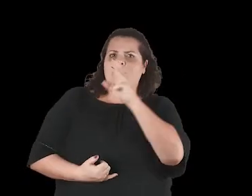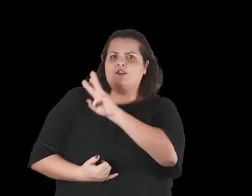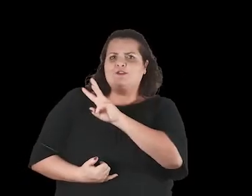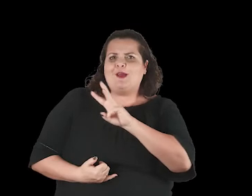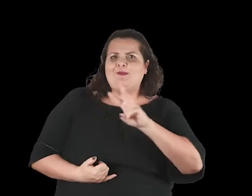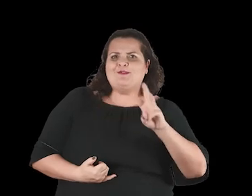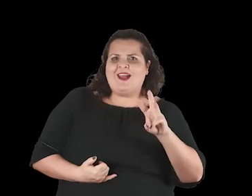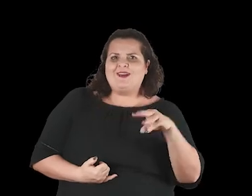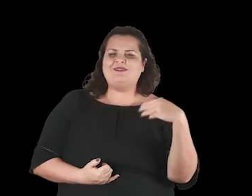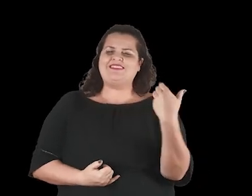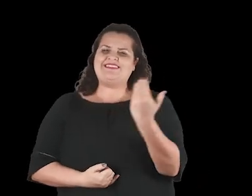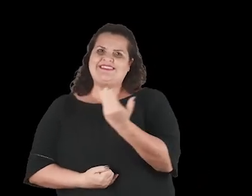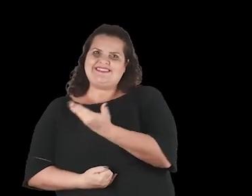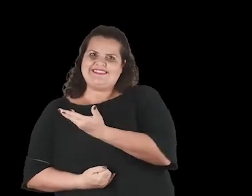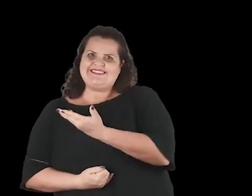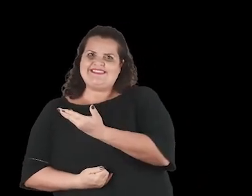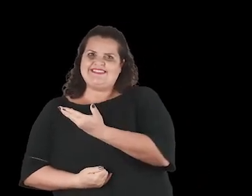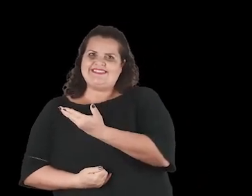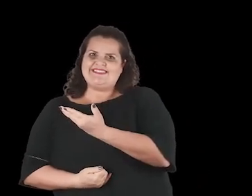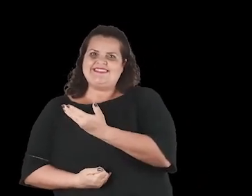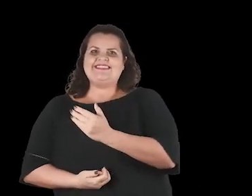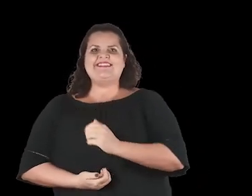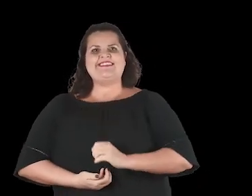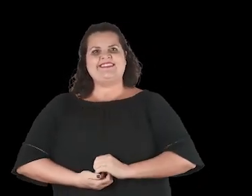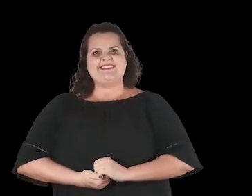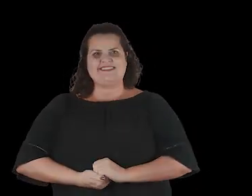visite www.5rightsfoundation.com. www.5rightsfoundation